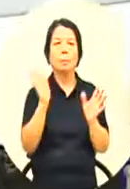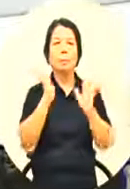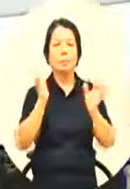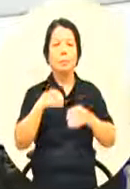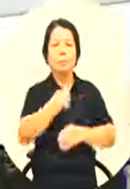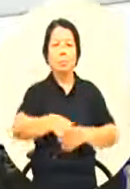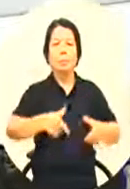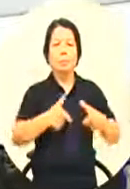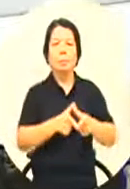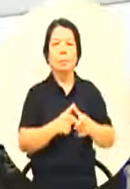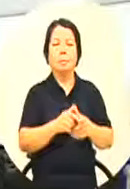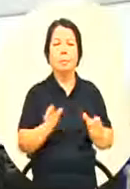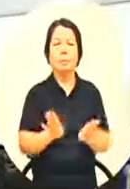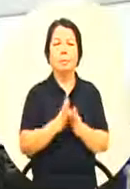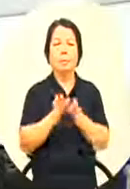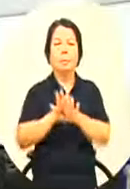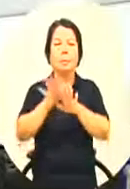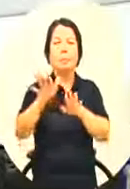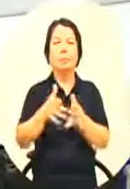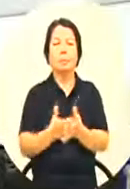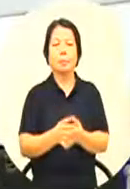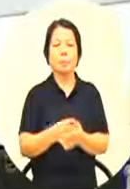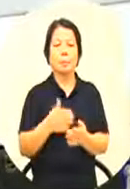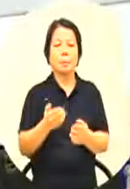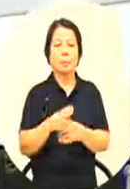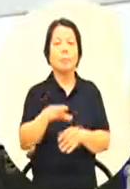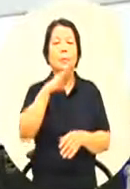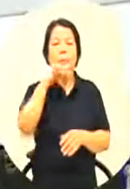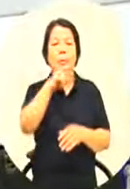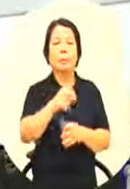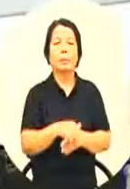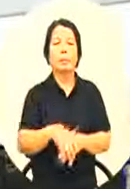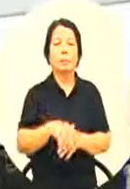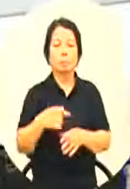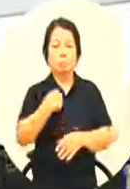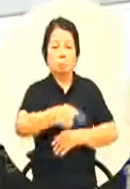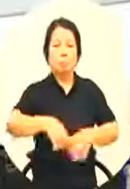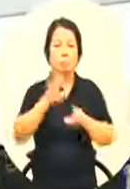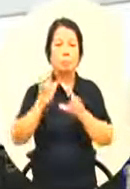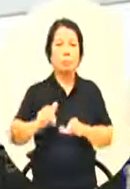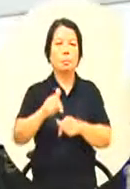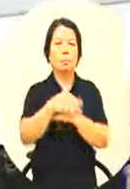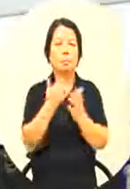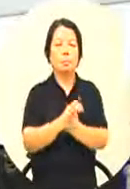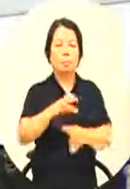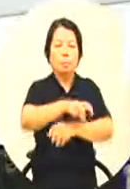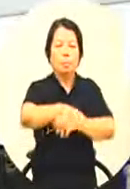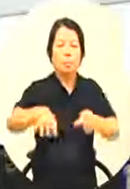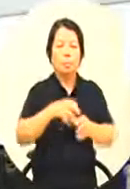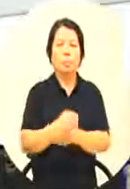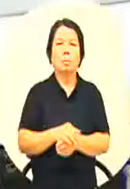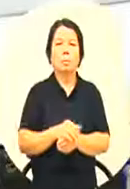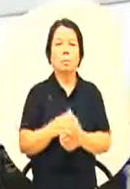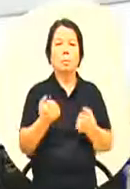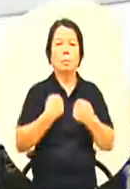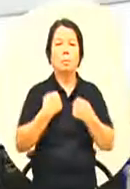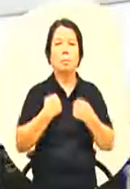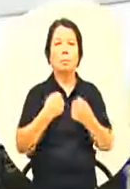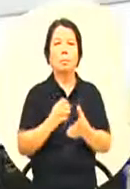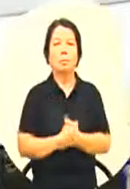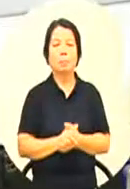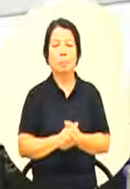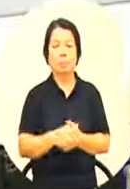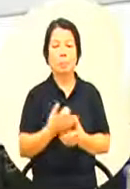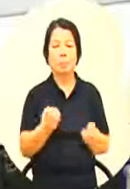但是如果到小朋友成熟了那一个阶段之后呢我们的环境 我们的练球环境真的